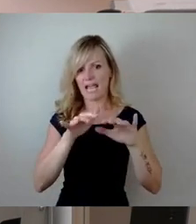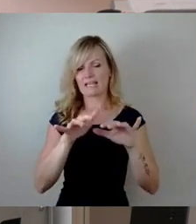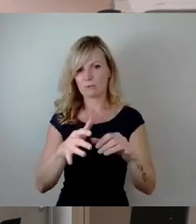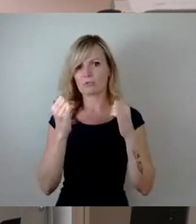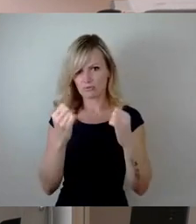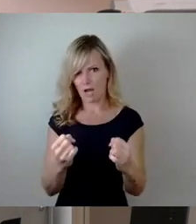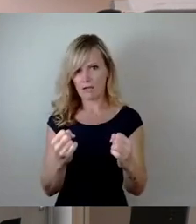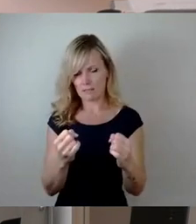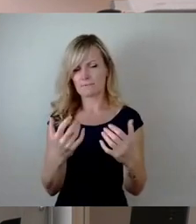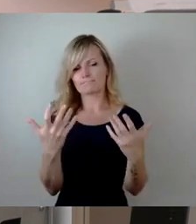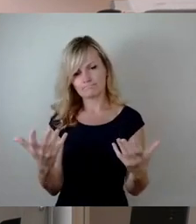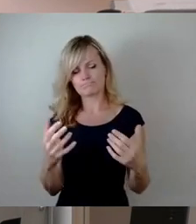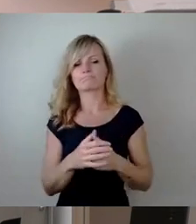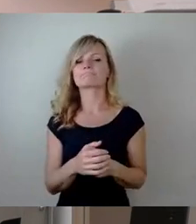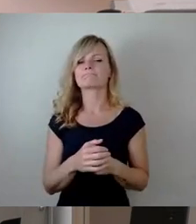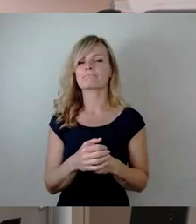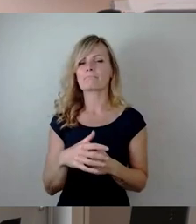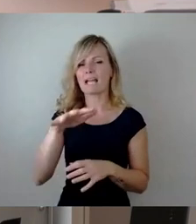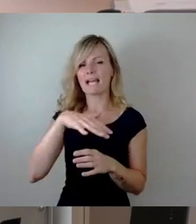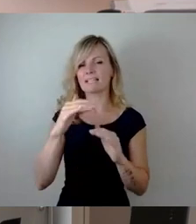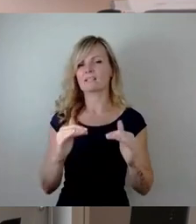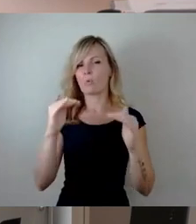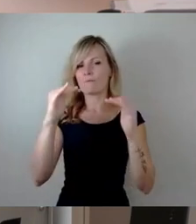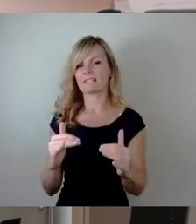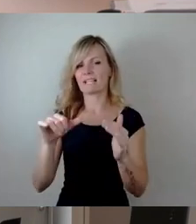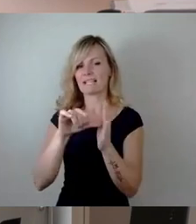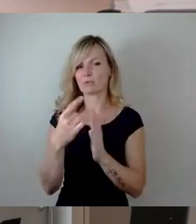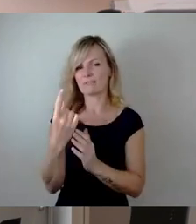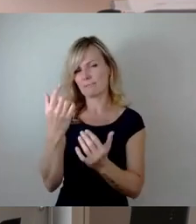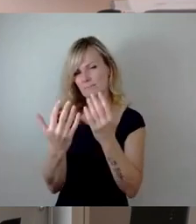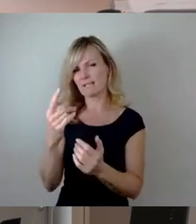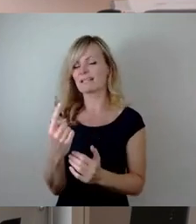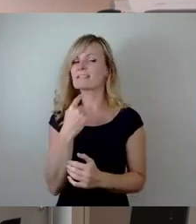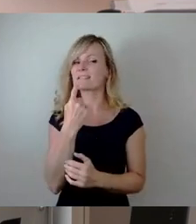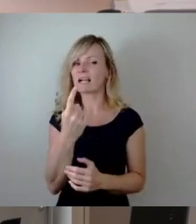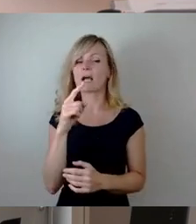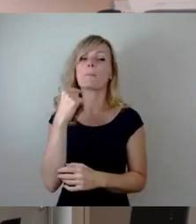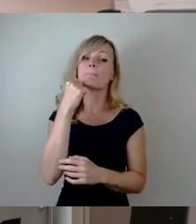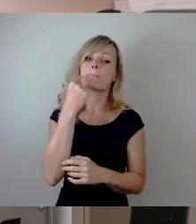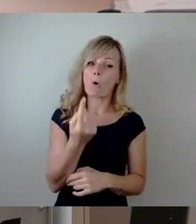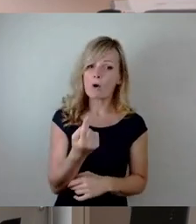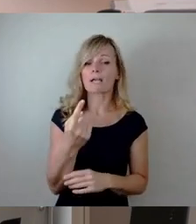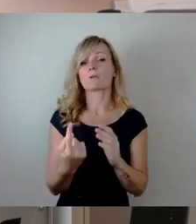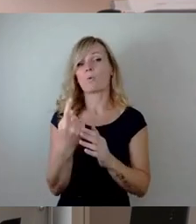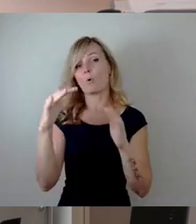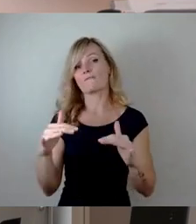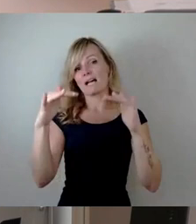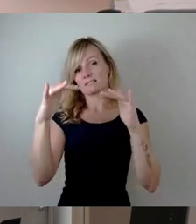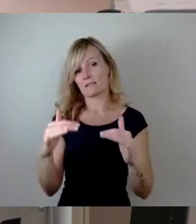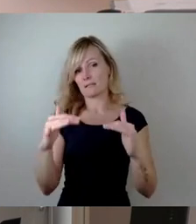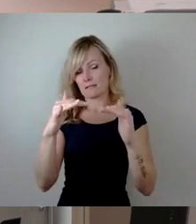Landeshochwasserzentrum, wird wahrscheinlich morgen den Hochwassernachrichtendienst eröffnen. Es gibt jetzt